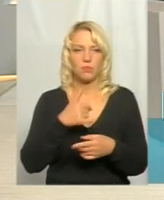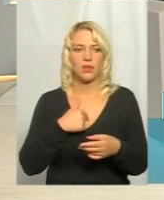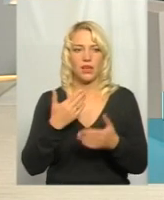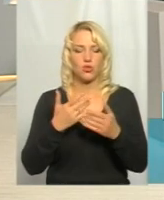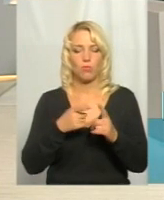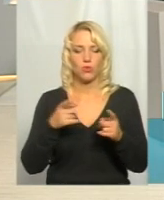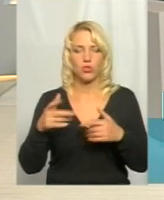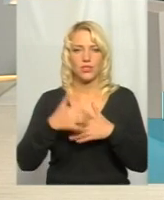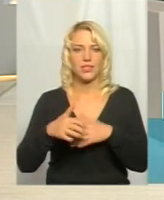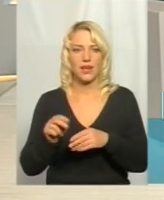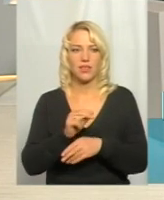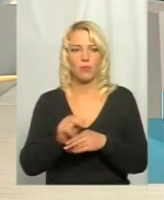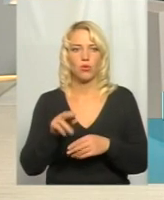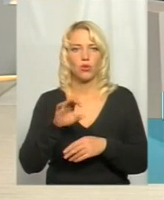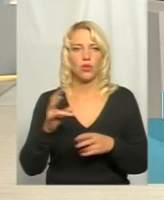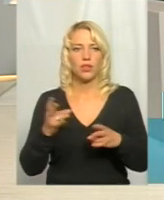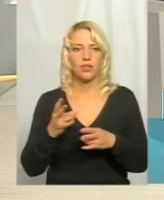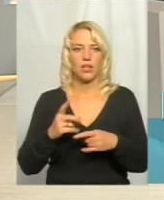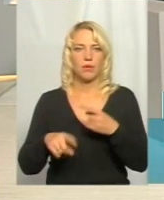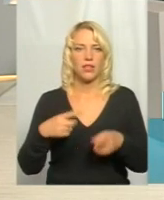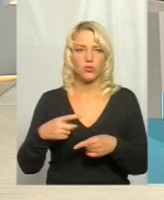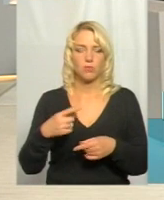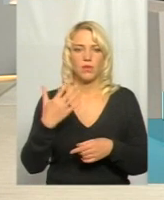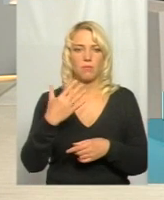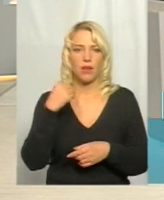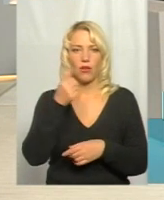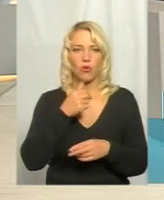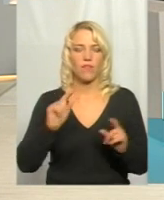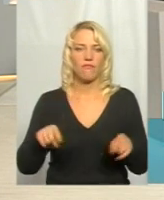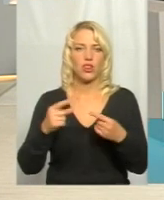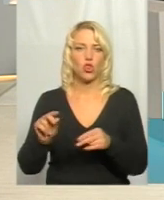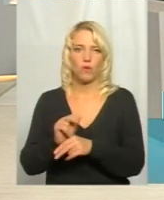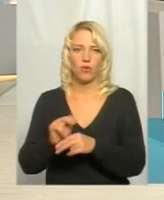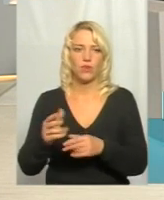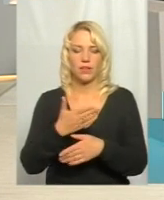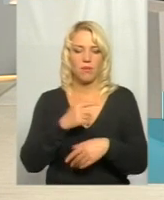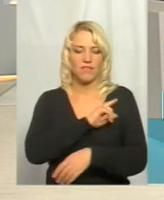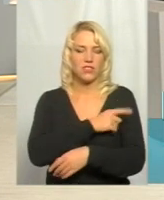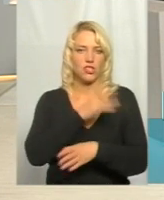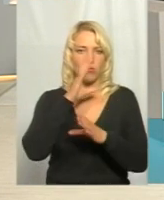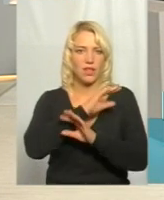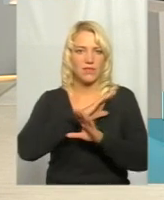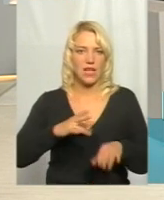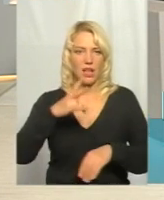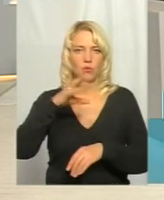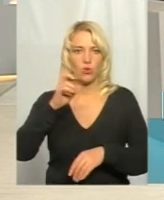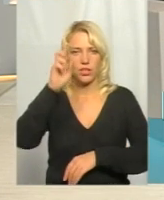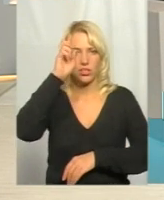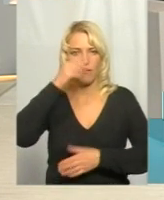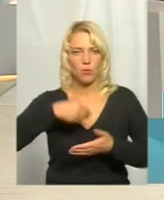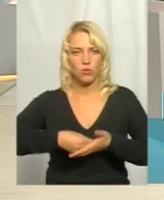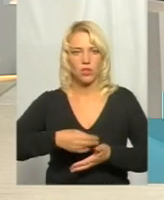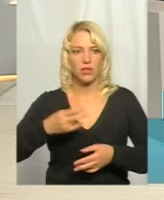поточний середній ремонт, то потрібно кожних наступних 5 років відновлювати. І ми фізично не встигнемо. Але в державному